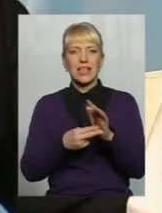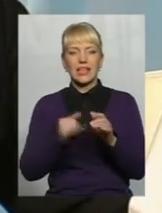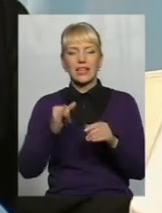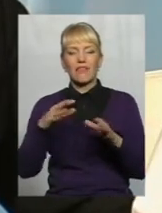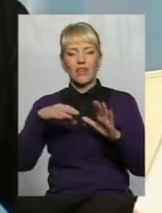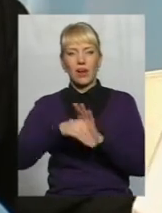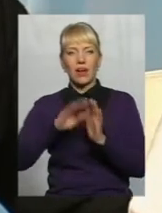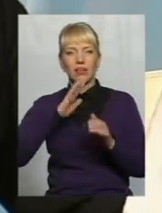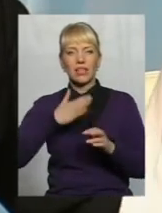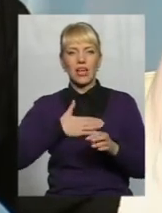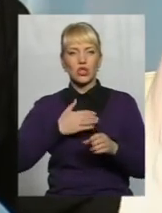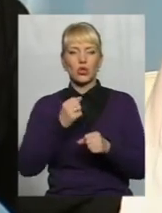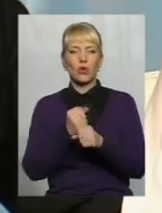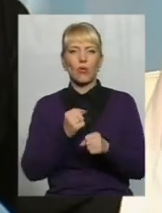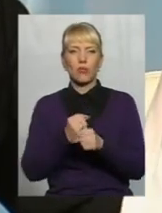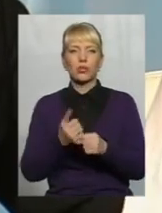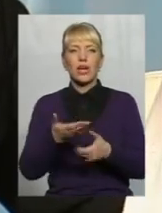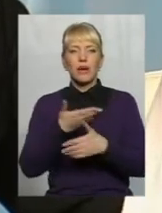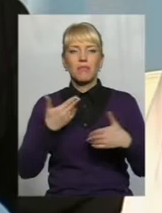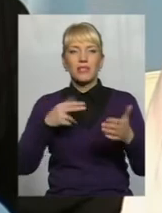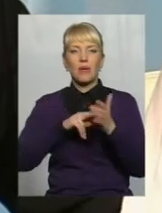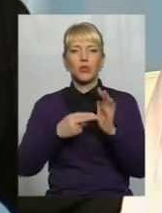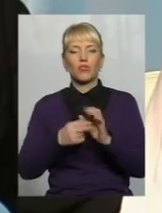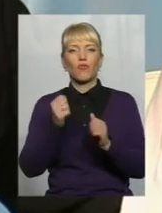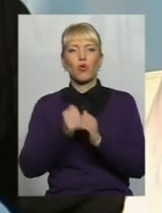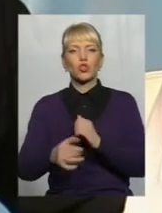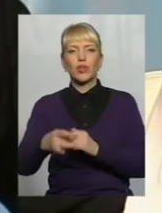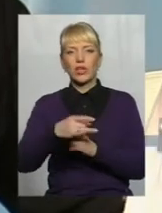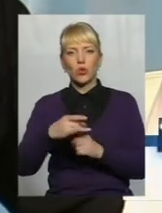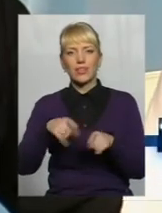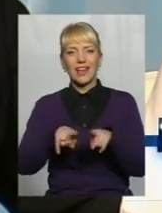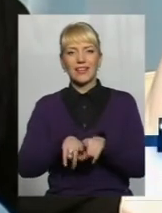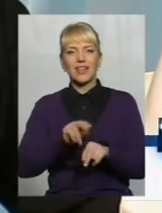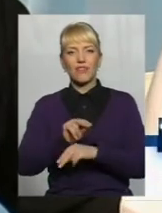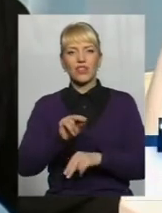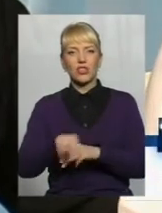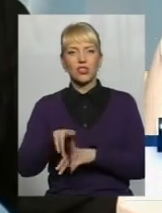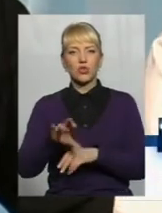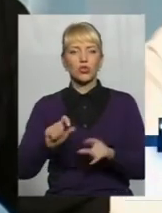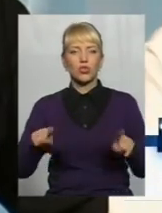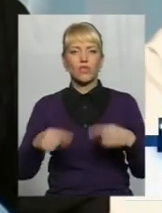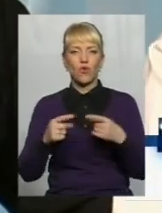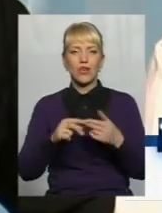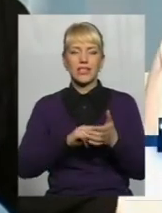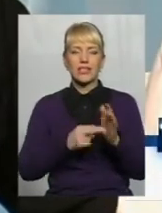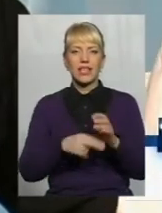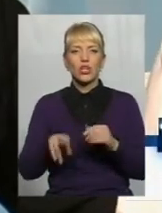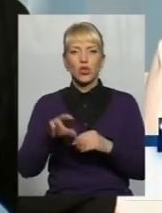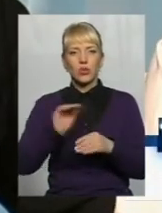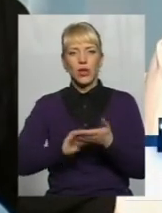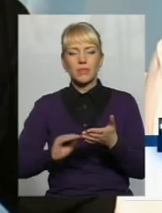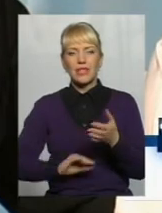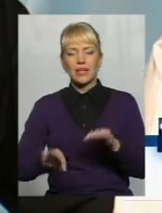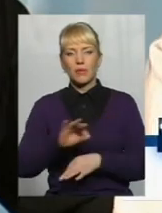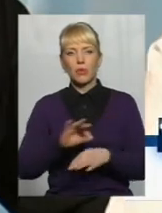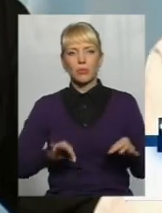роботи, в рамках проєкту «Юліт» Ми запланували в кожному регіоні такі навчання і щодо створення стратегій І щодо написання проєктів, і до